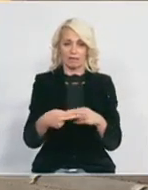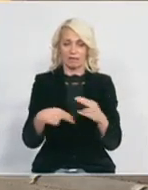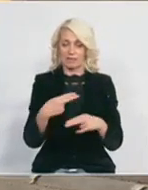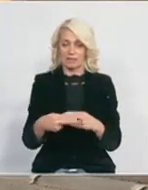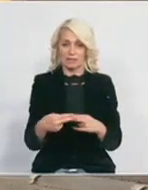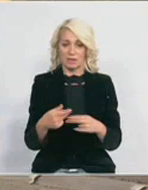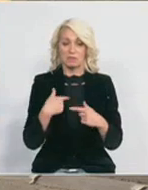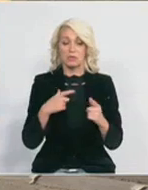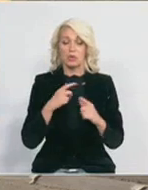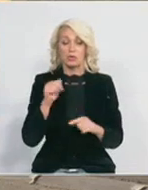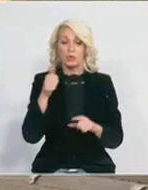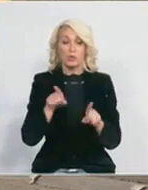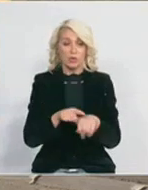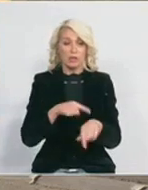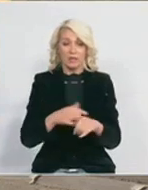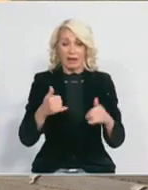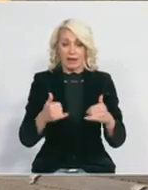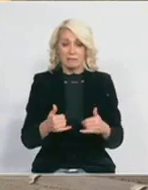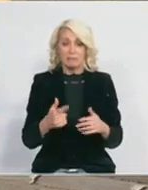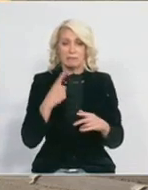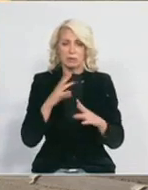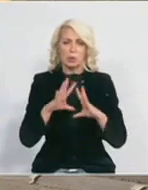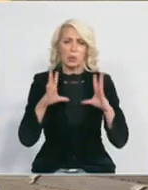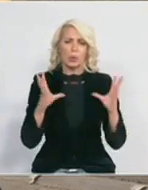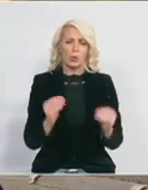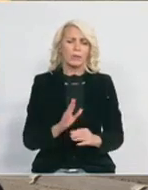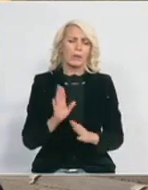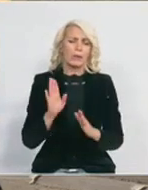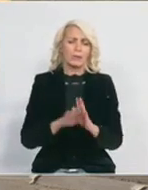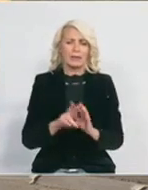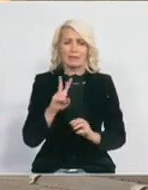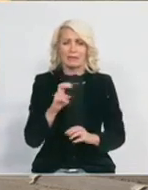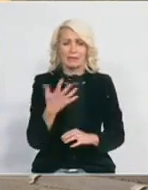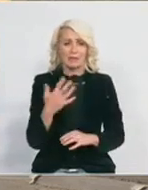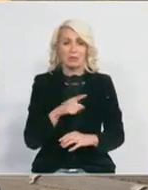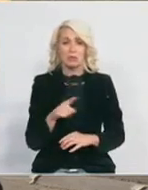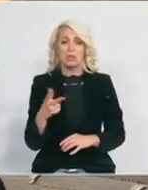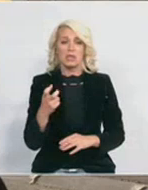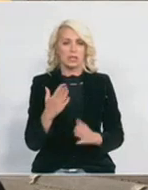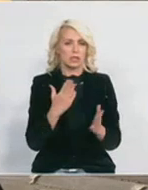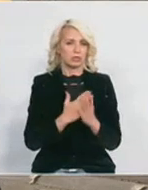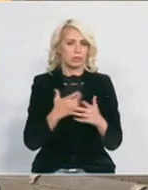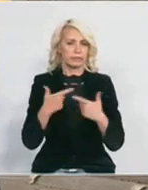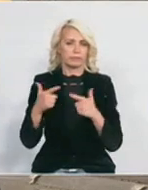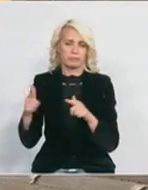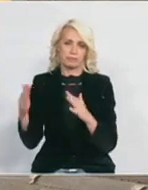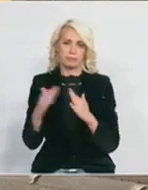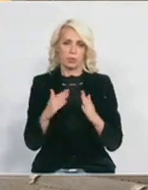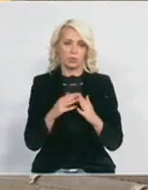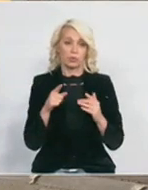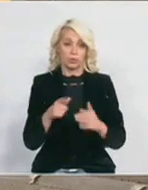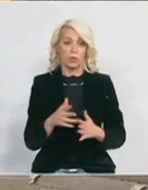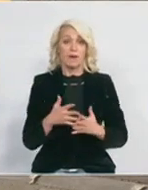Ja očekujem sutra u ovo doba ukupno bar 250-300 lice da se već nalaze kuće. To je